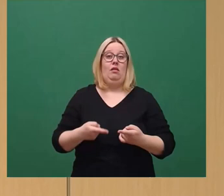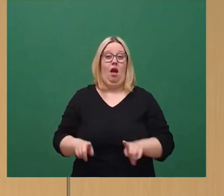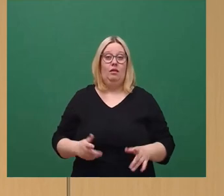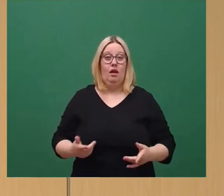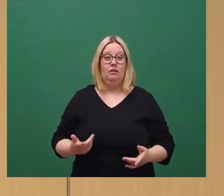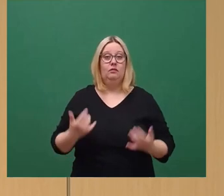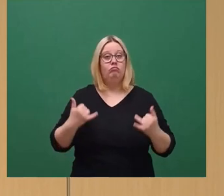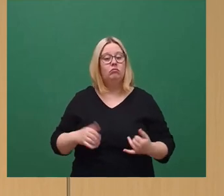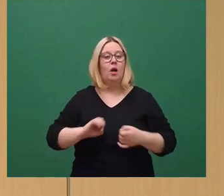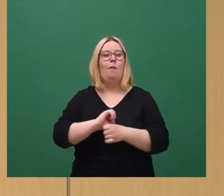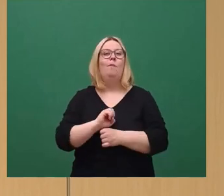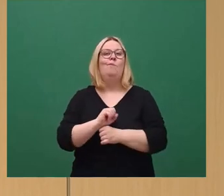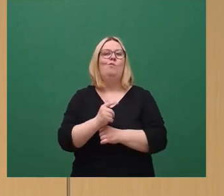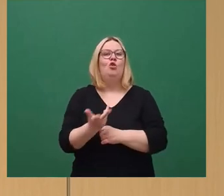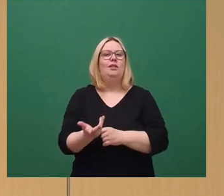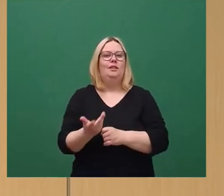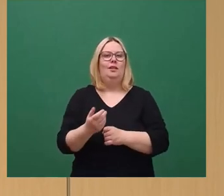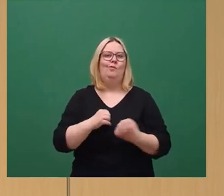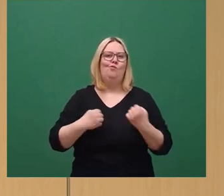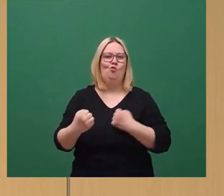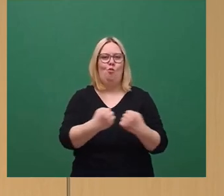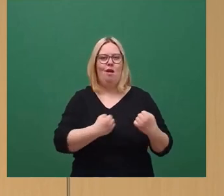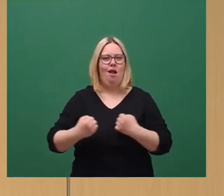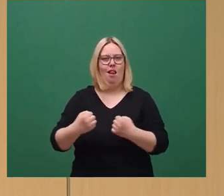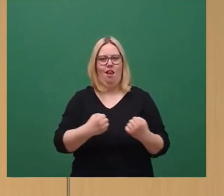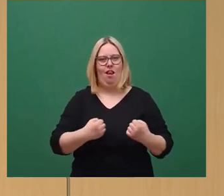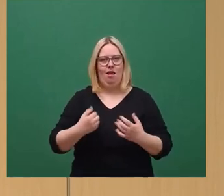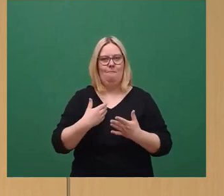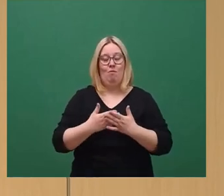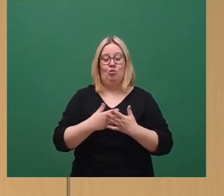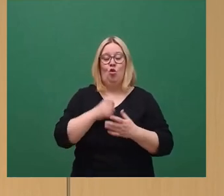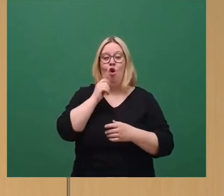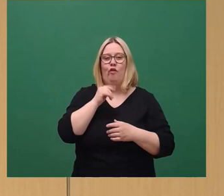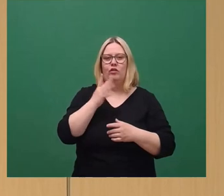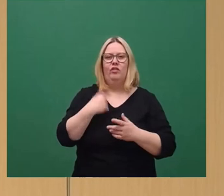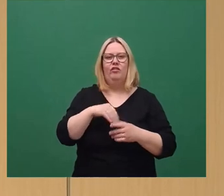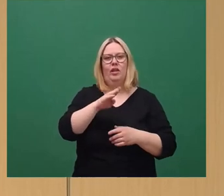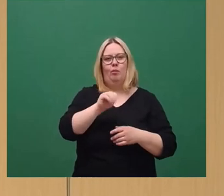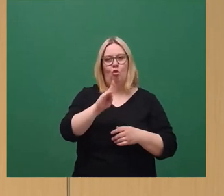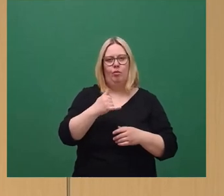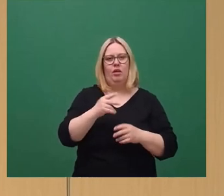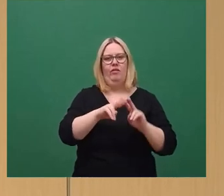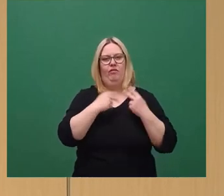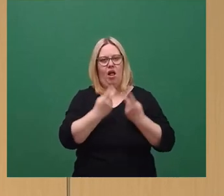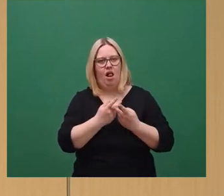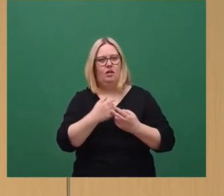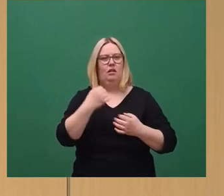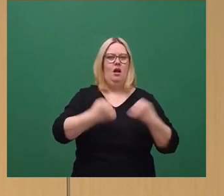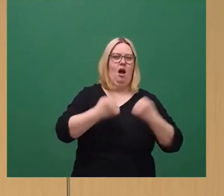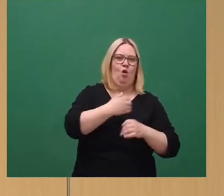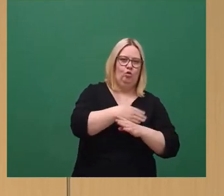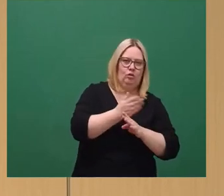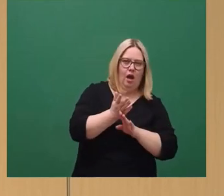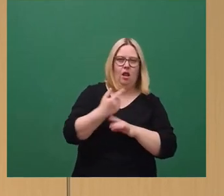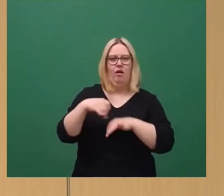multimobil. Insbesondere die häufig in die Kritik geratene Mobi-Welt mit Carsharing, Bikesharing und derzeit